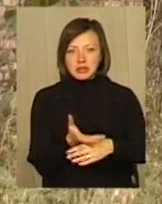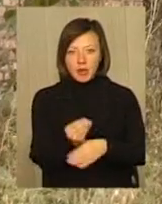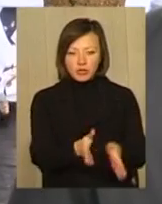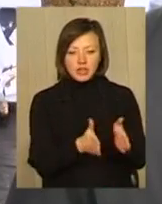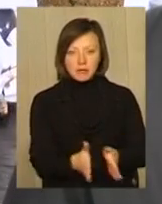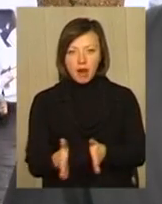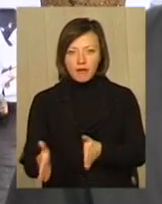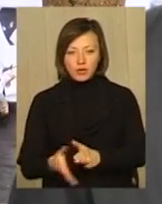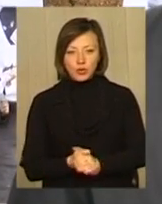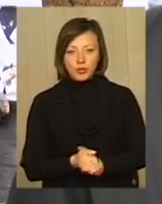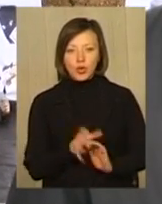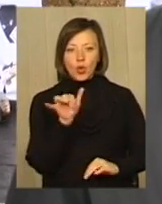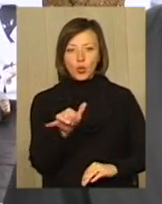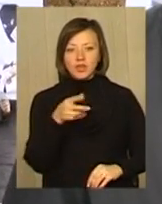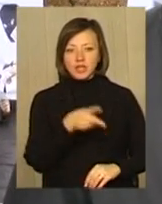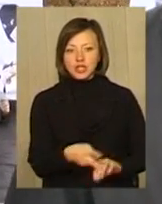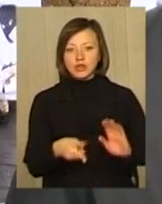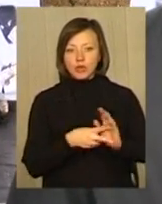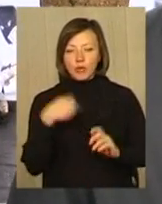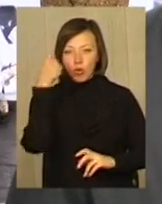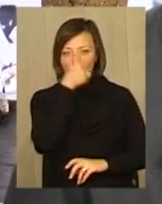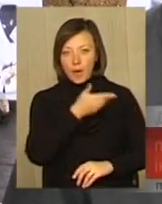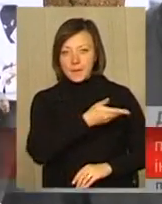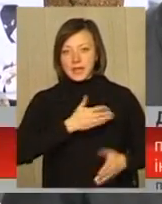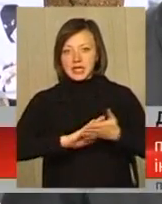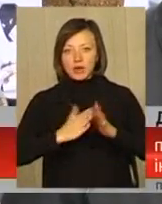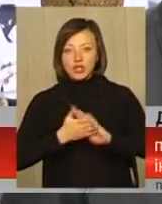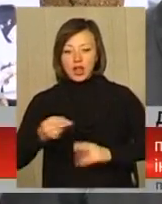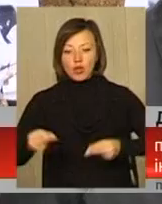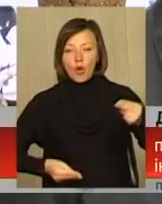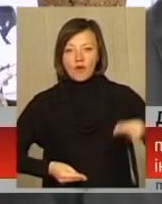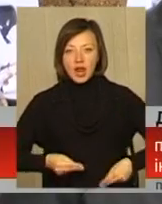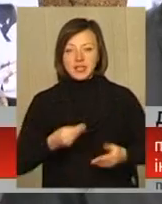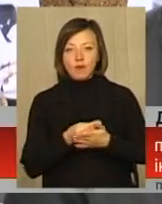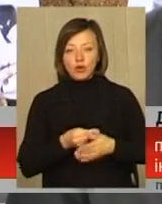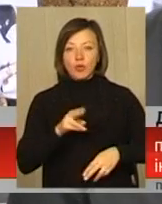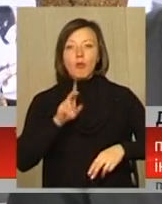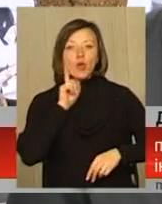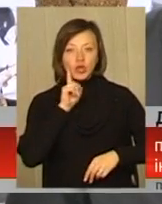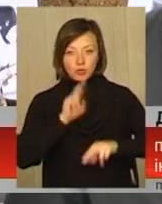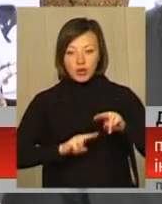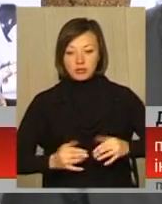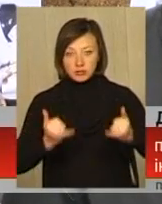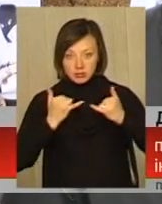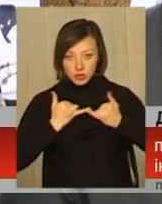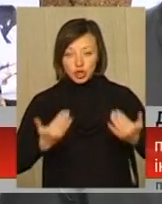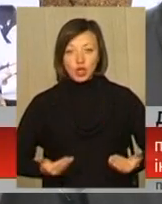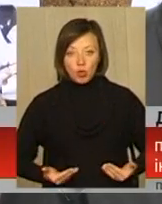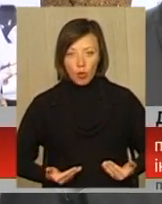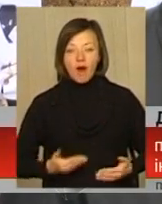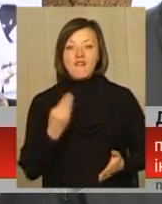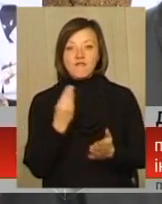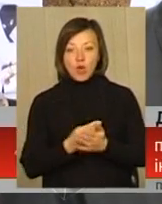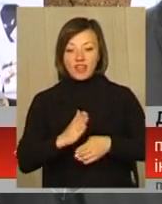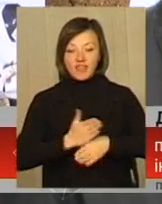справно. У 2007 році ми заключали договори з фондом сприяння молодіжному будівництву на те, що нам побудують житло. Фонд